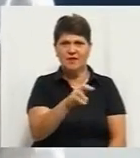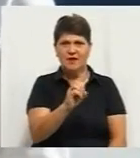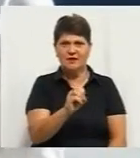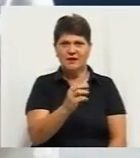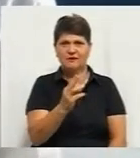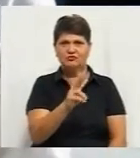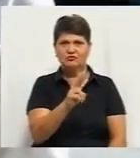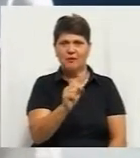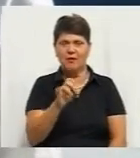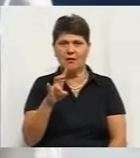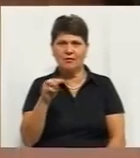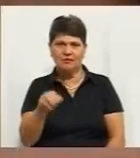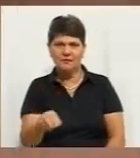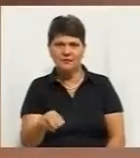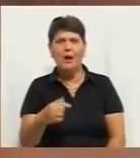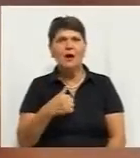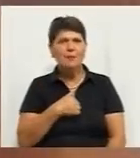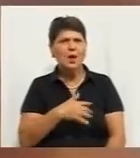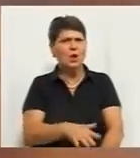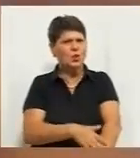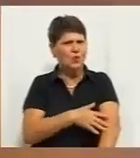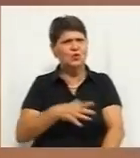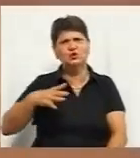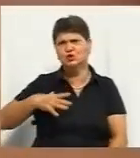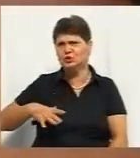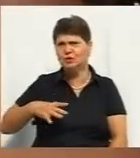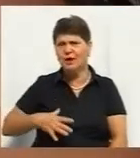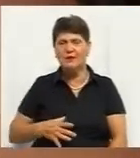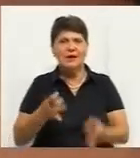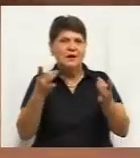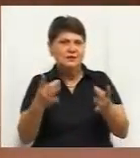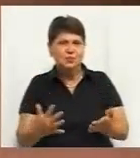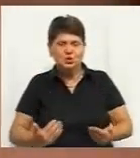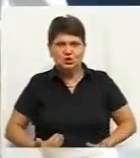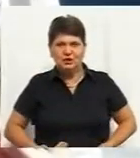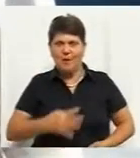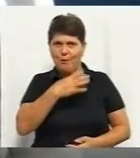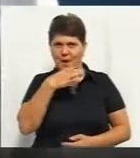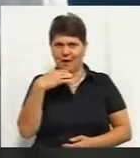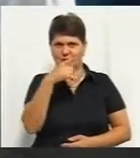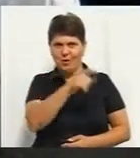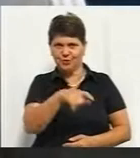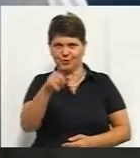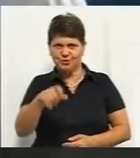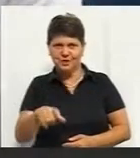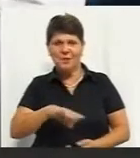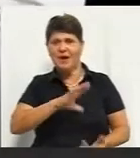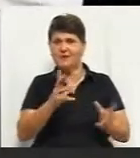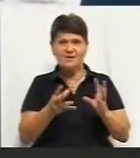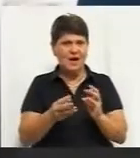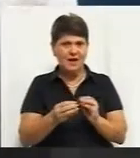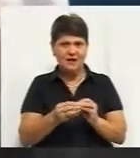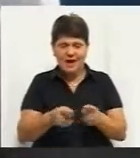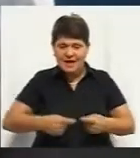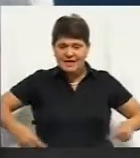з великим нетерпінням, тому що це дійсно дуже спростить життя багатьом мешканцям. І взагалі оця